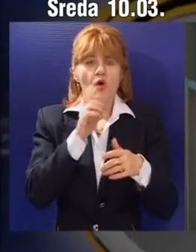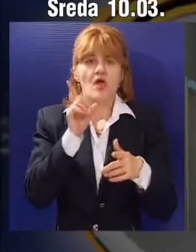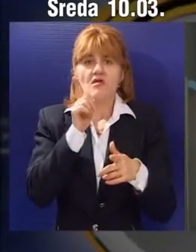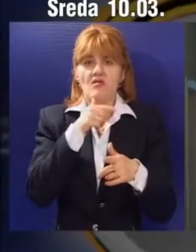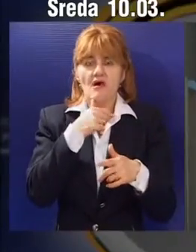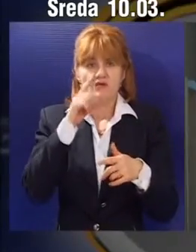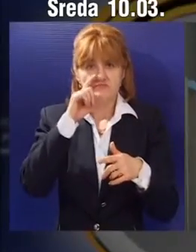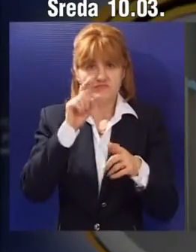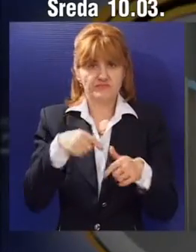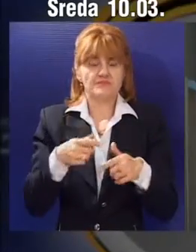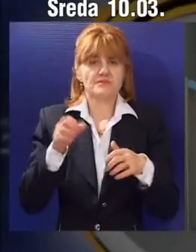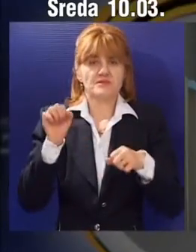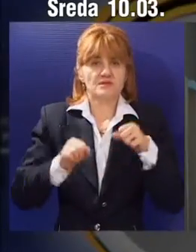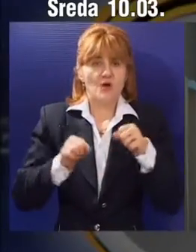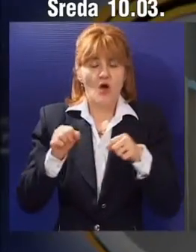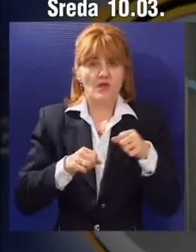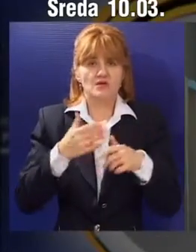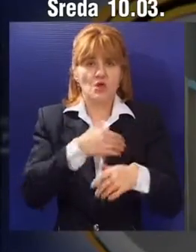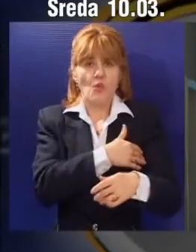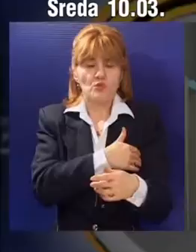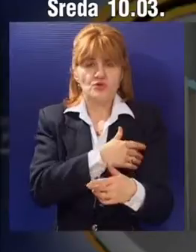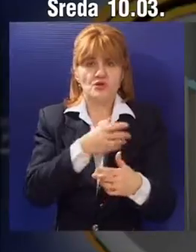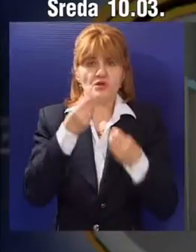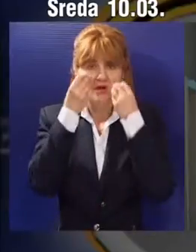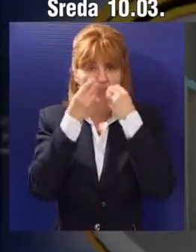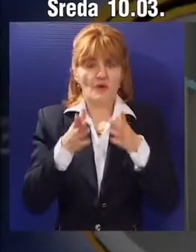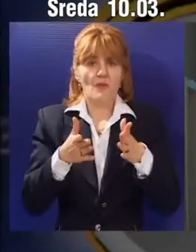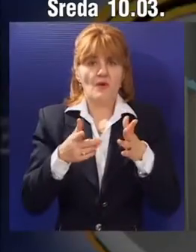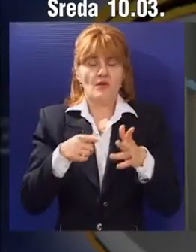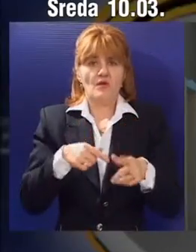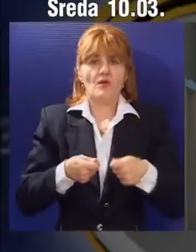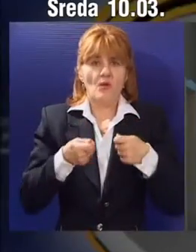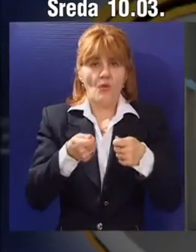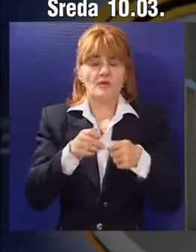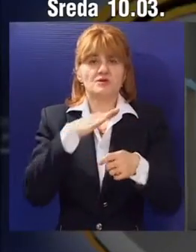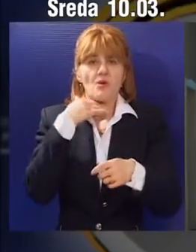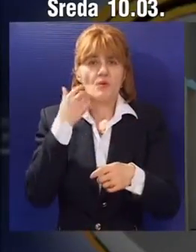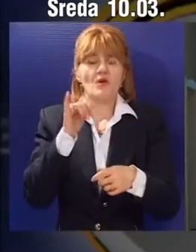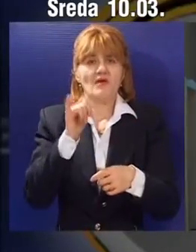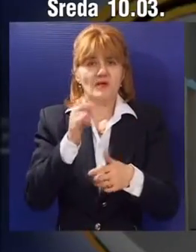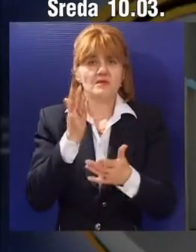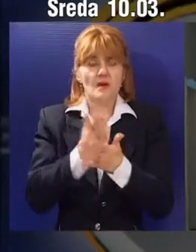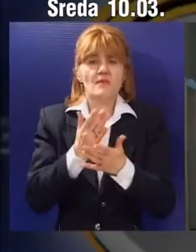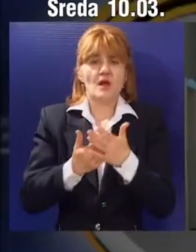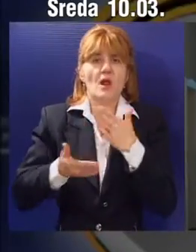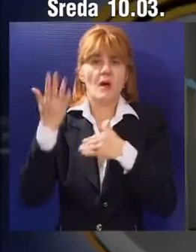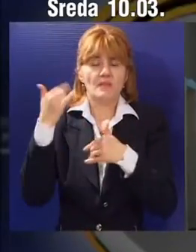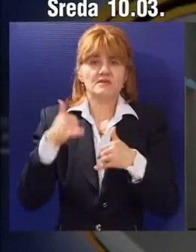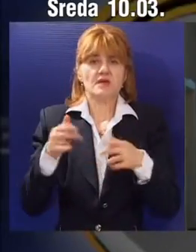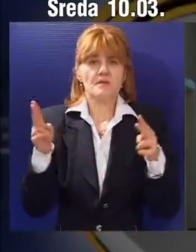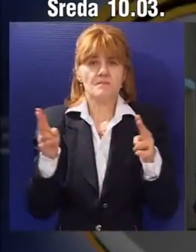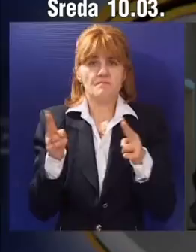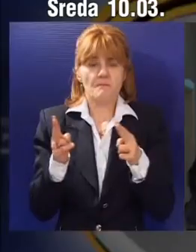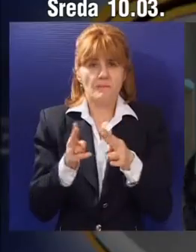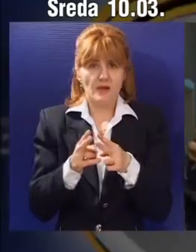i da takvi učenici koji su loše, uopšte obrazovanja, upisuju ovu školu. To možda jeste bilo 90. godina, ali to se